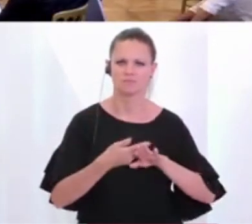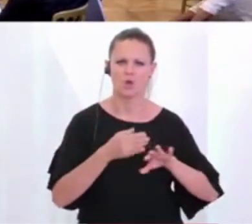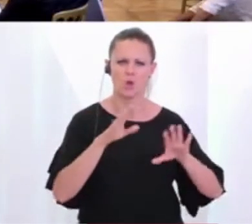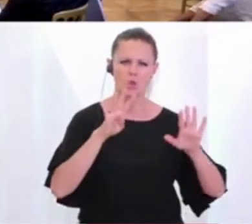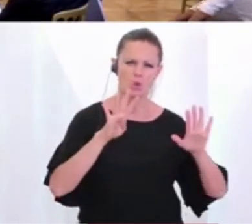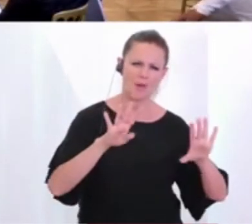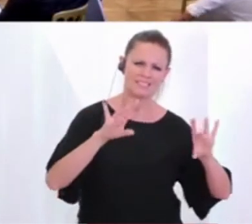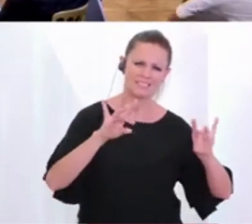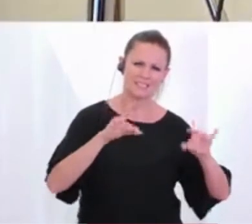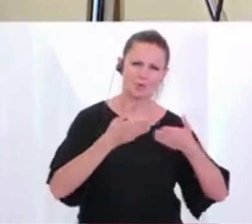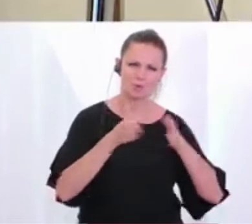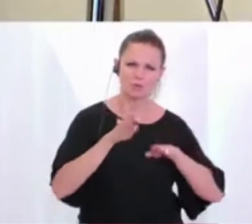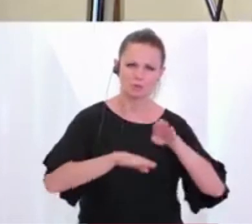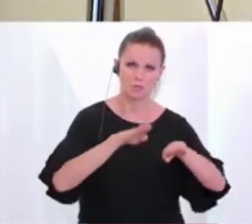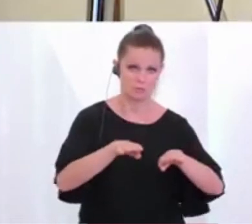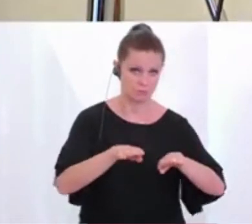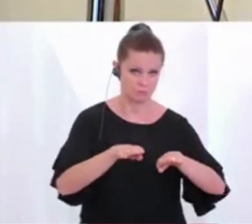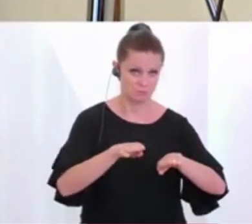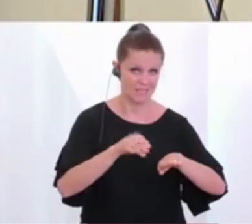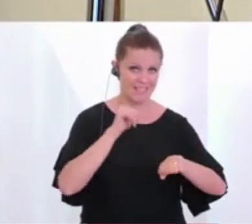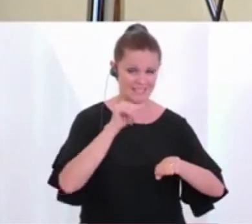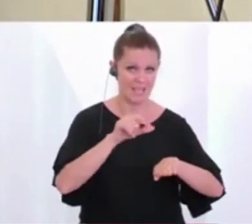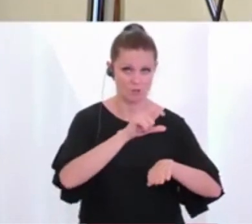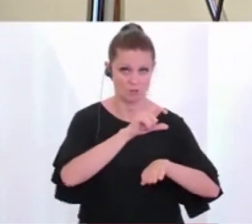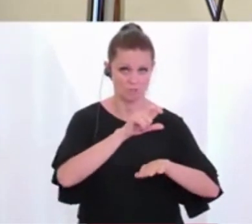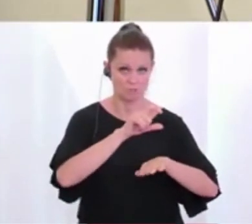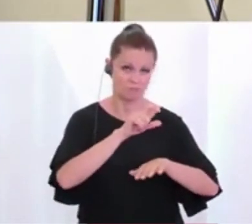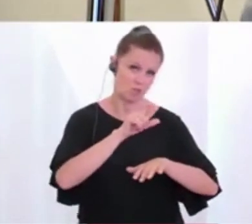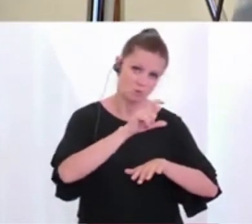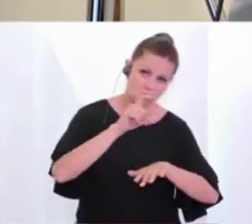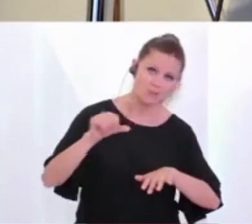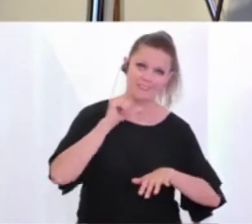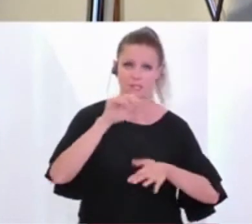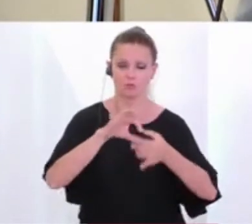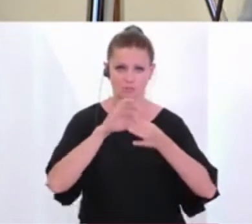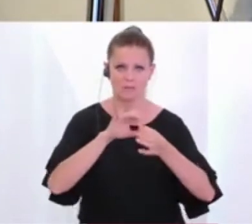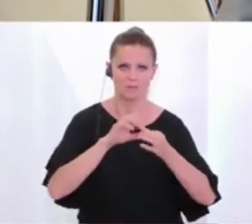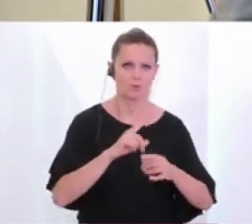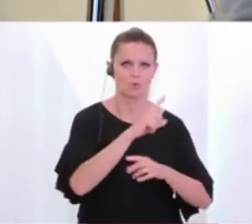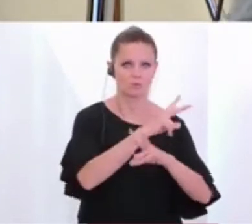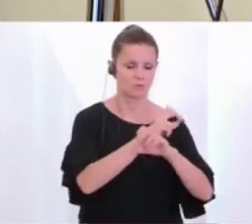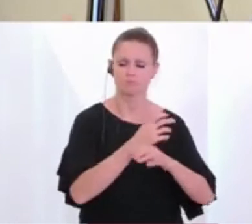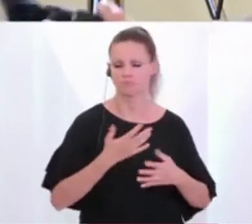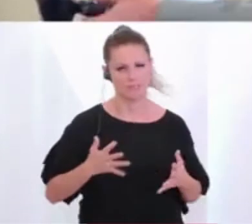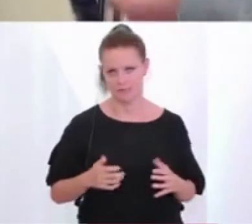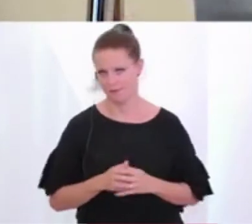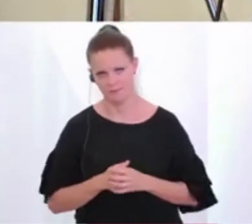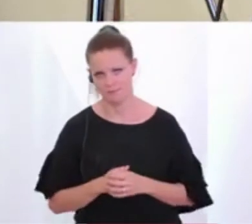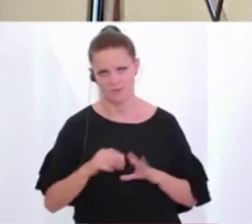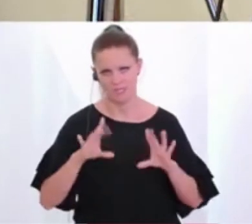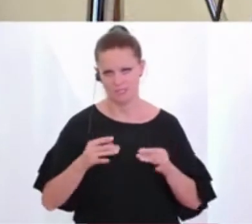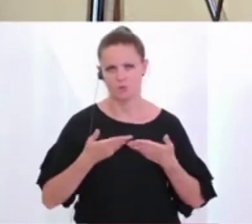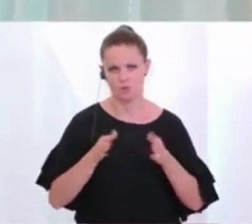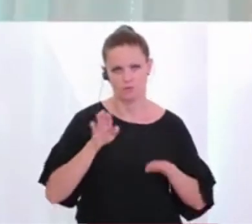Öffnungsschritte, die sind nicht schuld an den 100 Infizierten, die wir von gestern auf heute haben. Wir haben keine Hinweise, dass nach diesen zehn